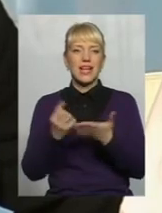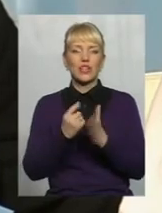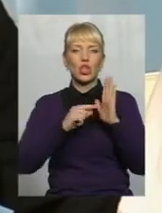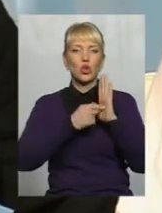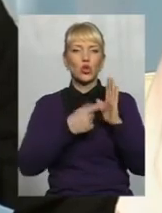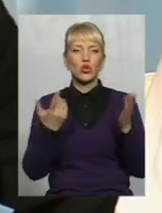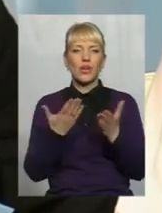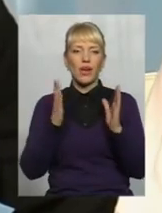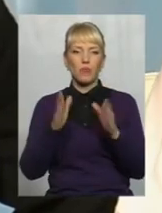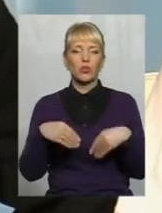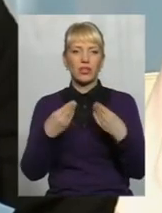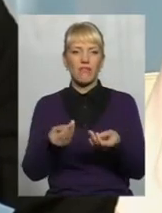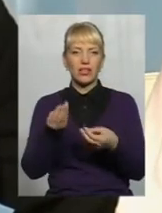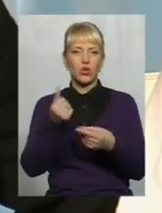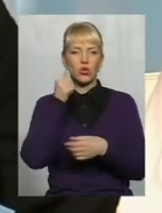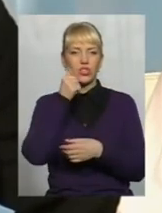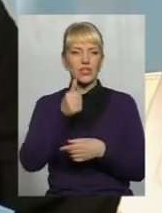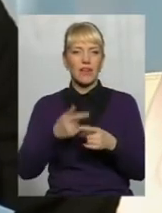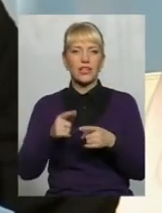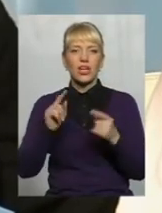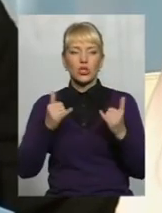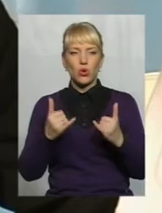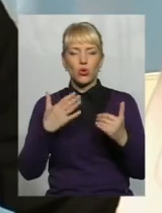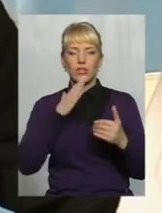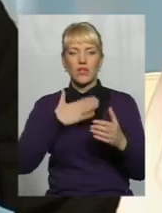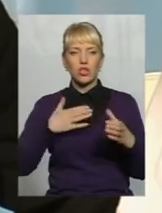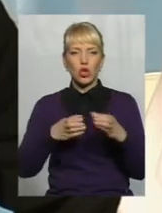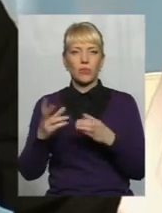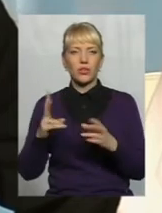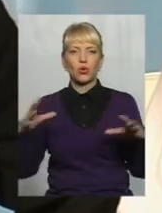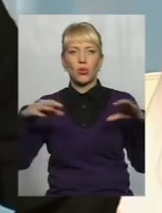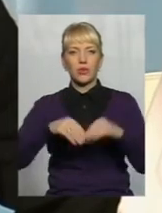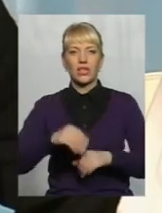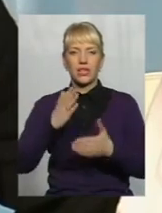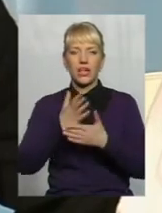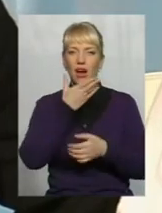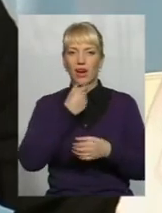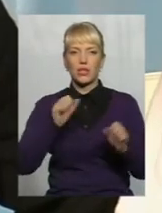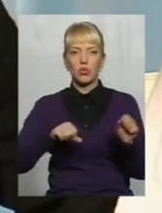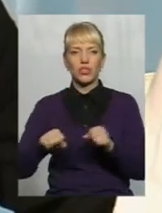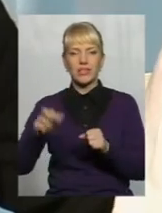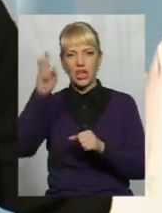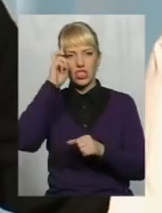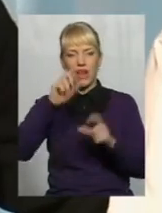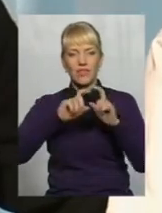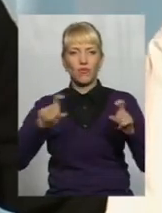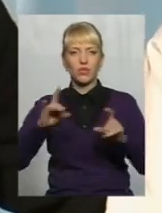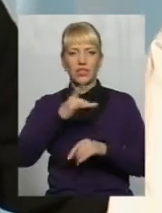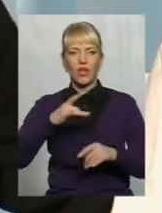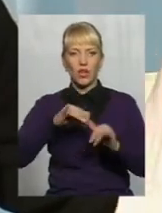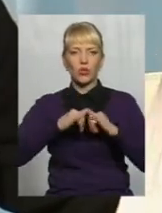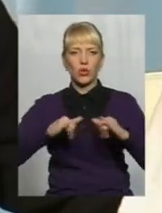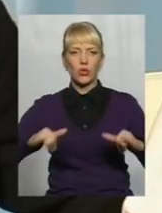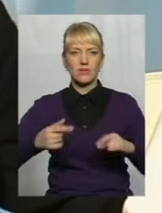яка буде давати гроші завтра Сьогодні у нас у громад, які об'єдналися, є достатньо гарні можливості Державний фонд регіонального розвитку,